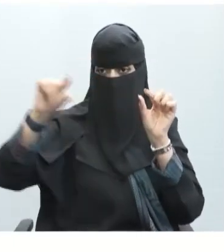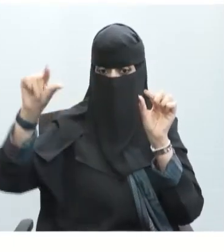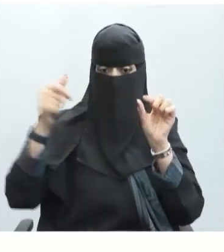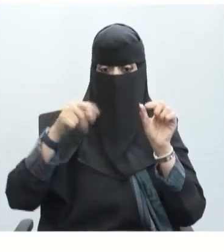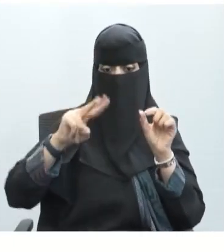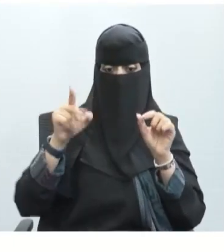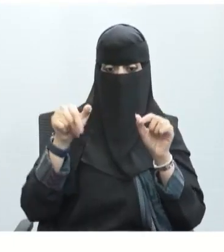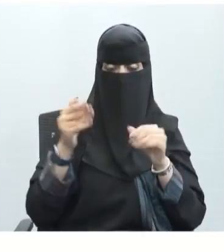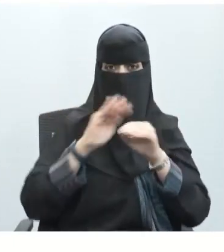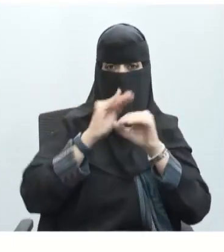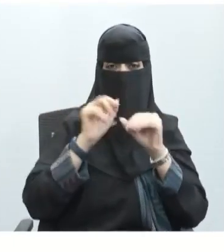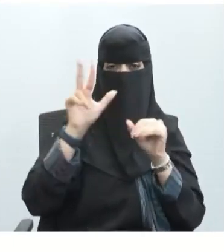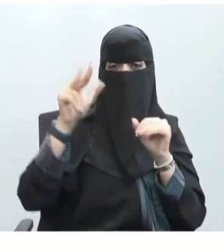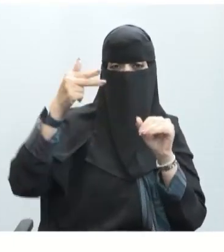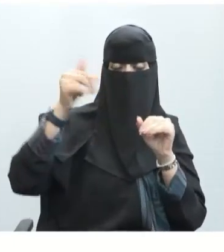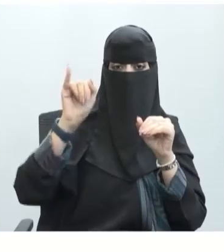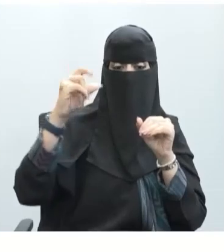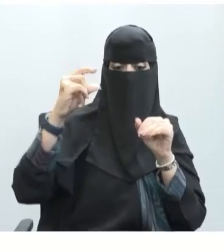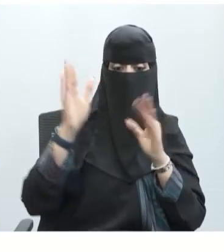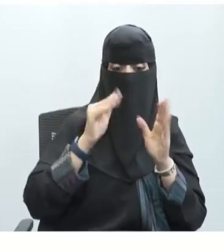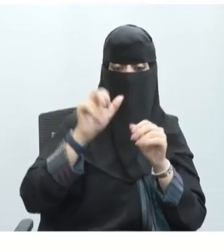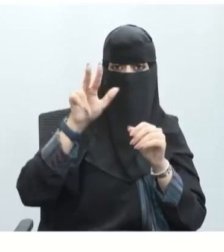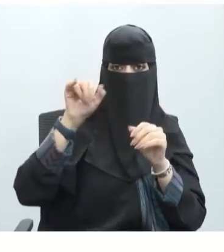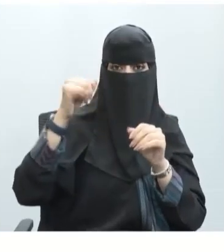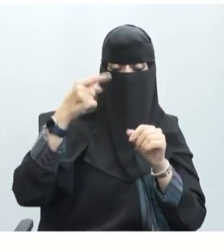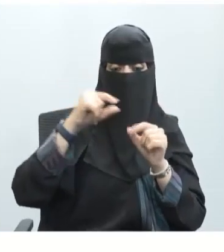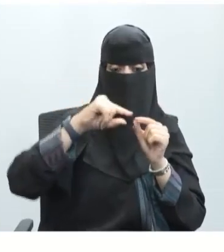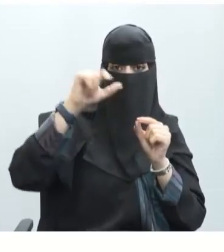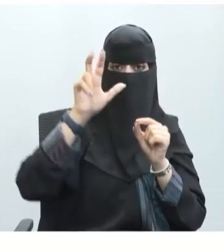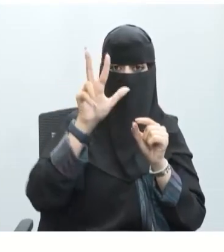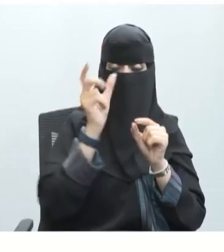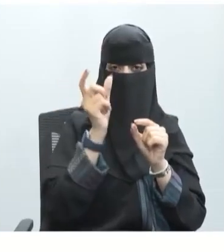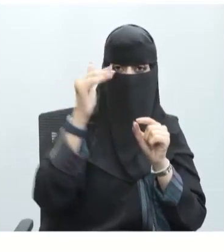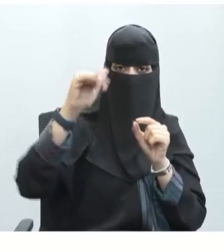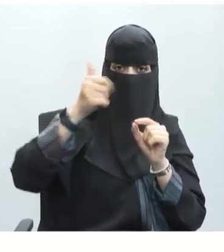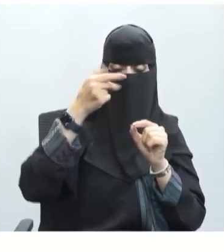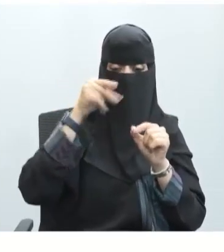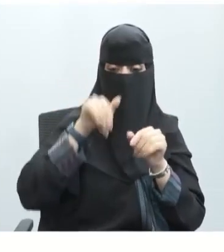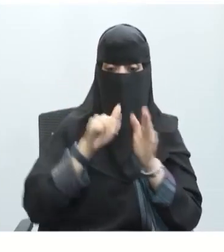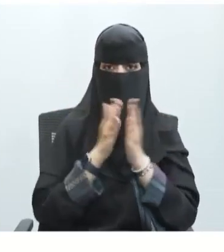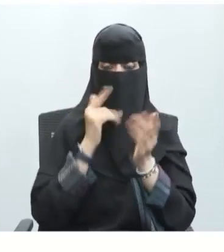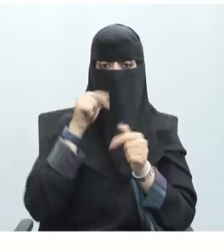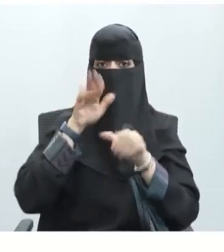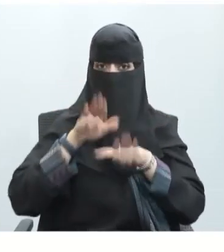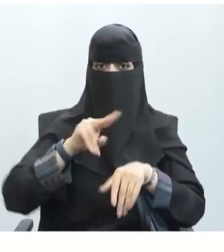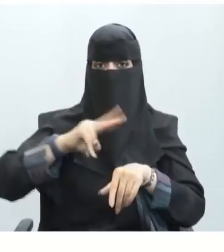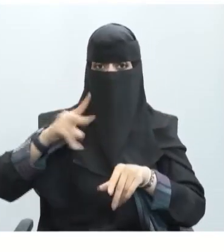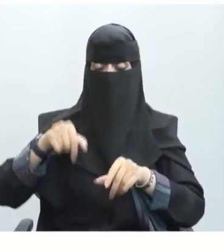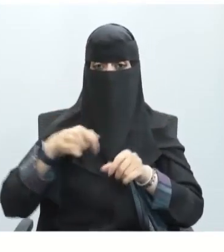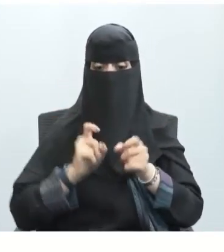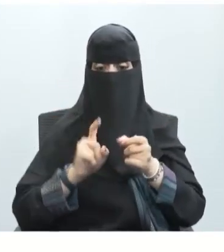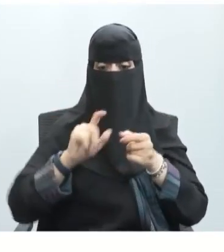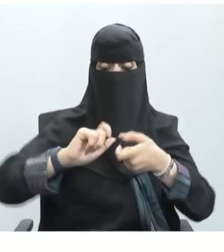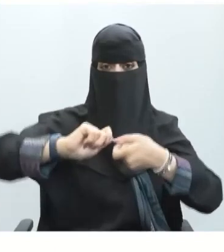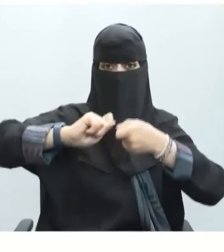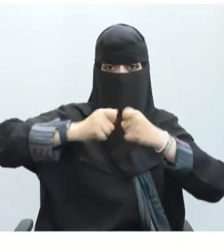وهي تشكل طبقة عازلة حول المحور تسمى الغمد الميليني أو النخاعي ومثل ما يذكر لنا الكتاب هناك العديد من الاختناقات